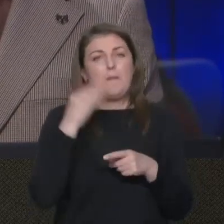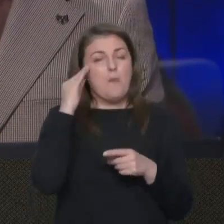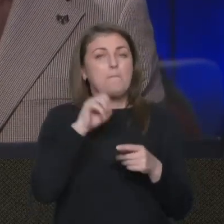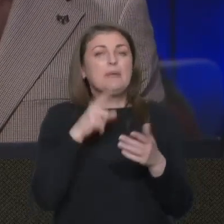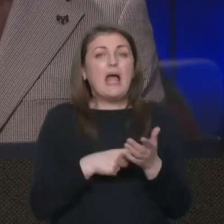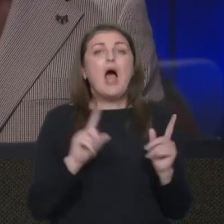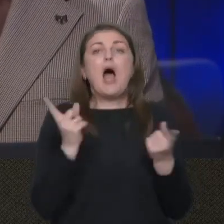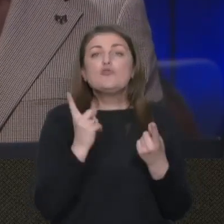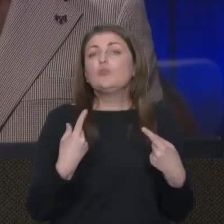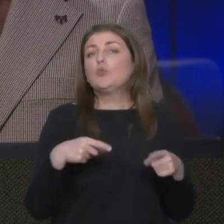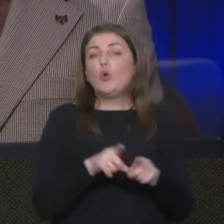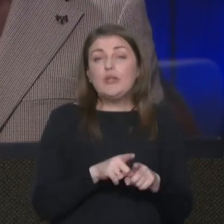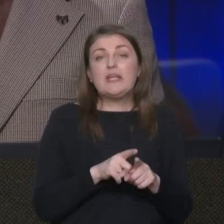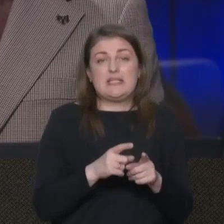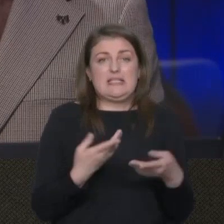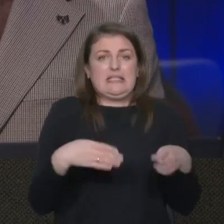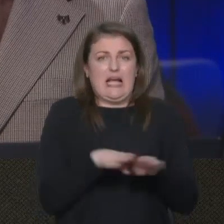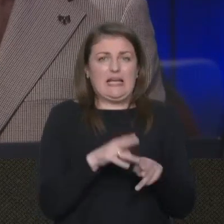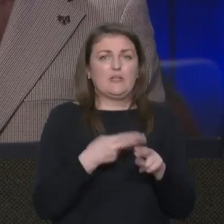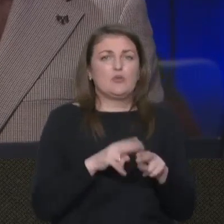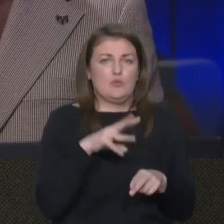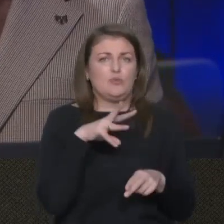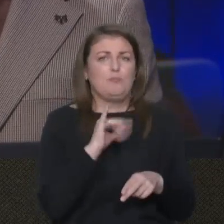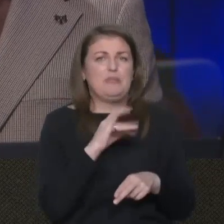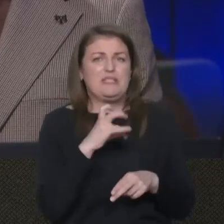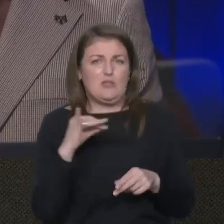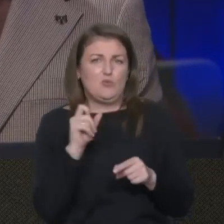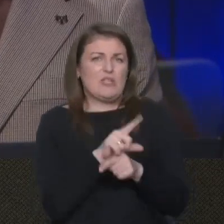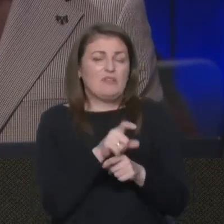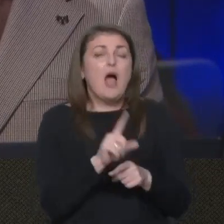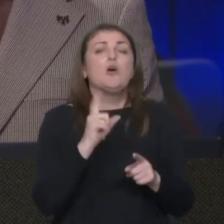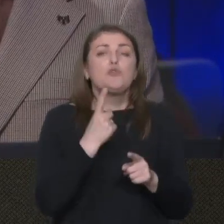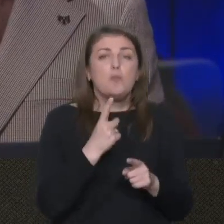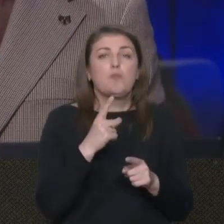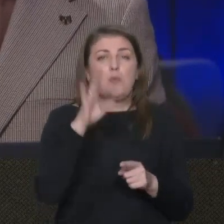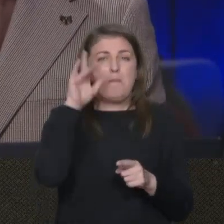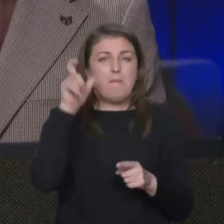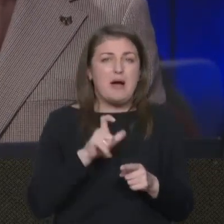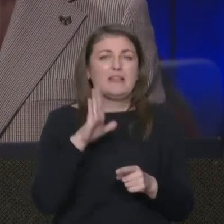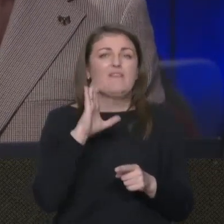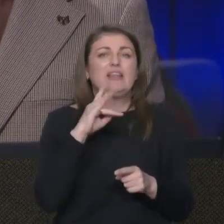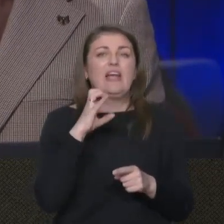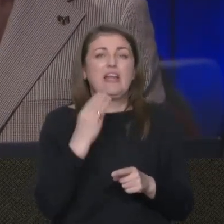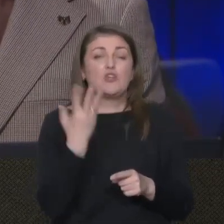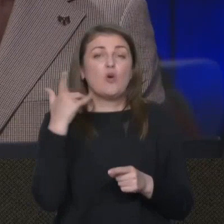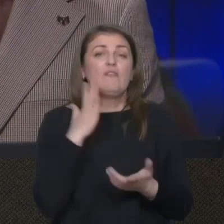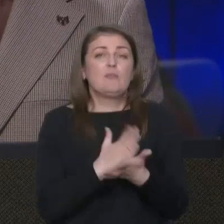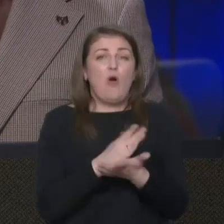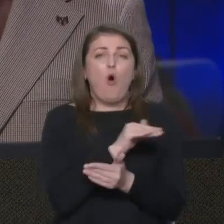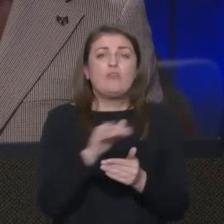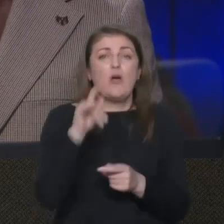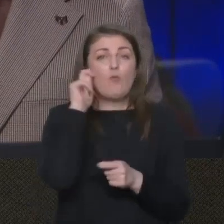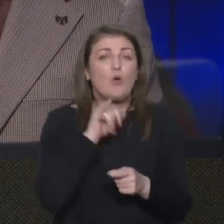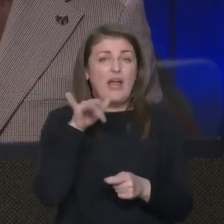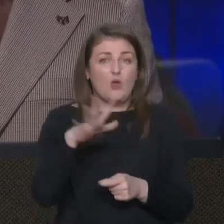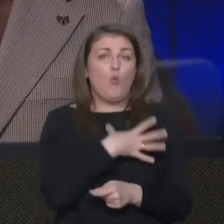запитання, чому ж тоді закрили місію. Чому спочатку пан Гетеріаш, коли він перебував офіційно в Україні,